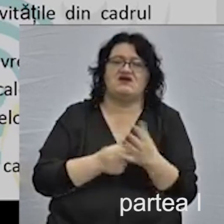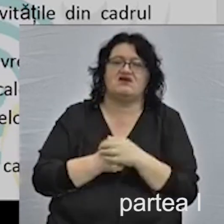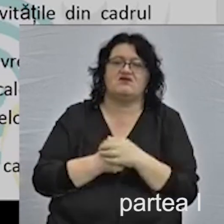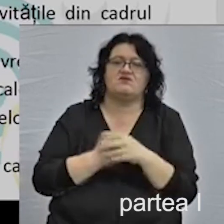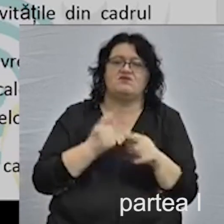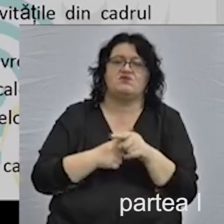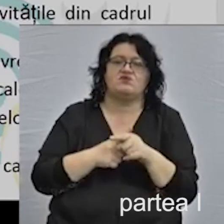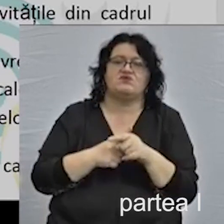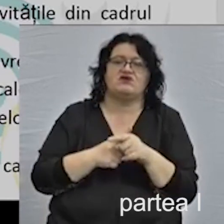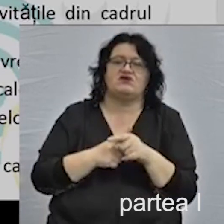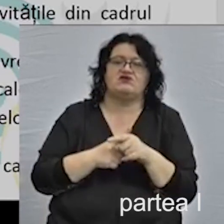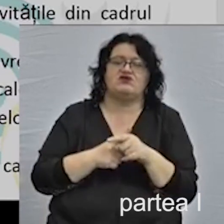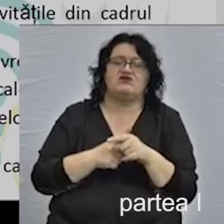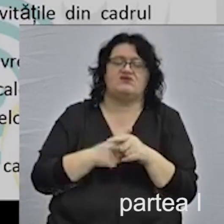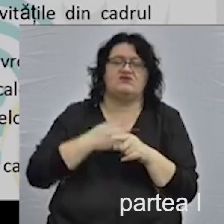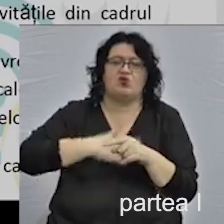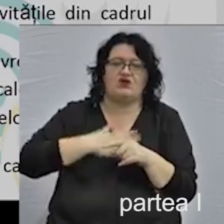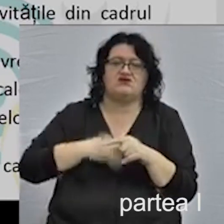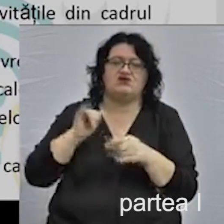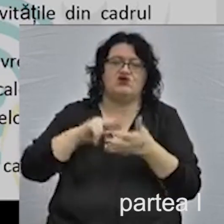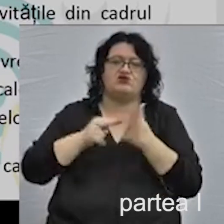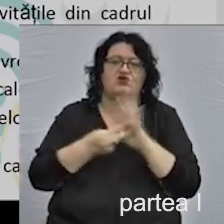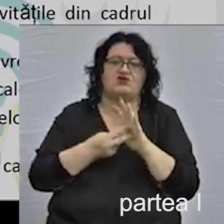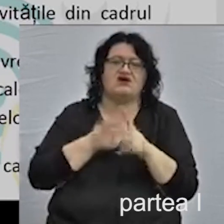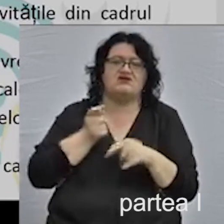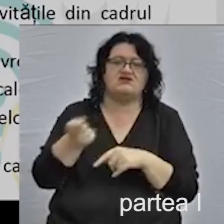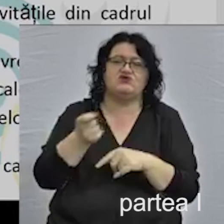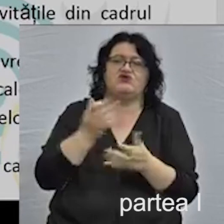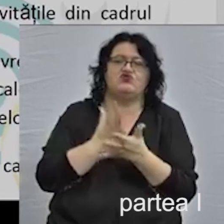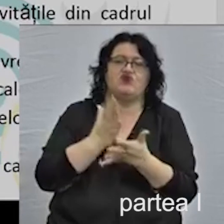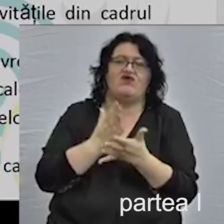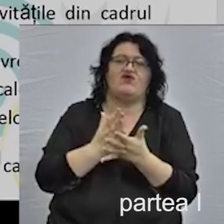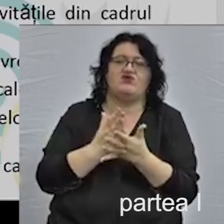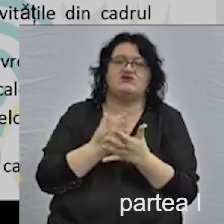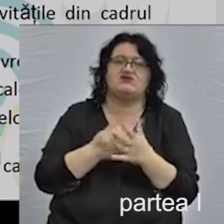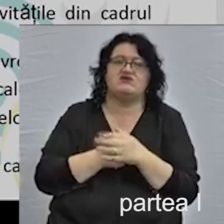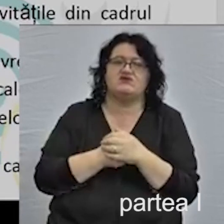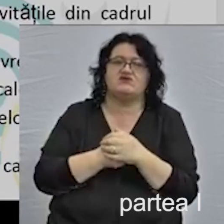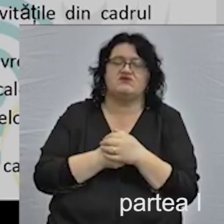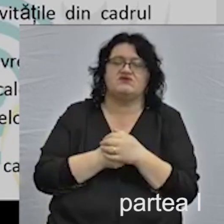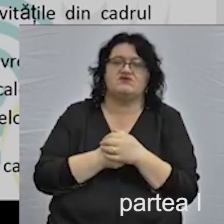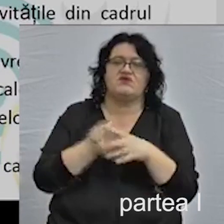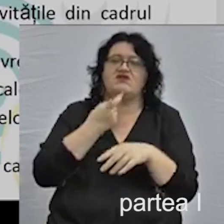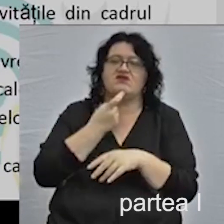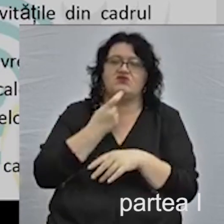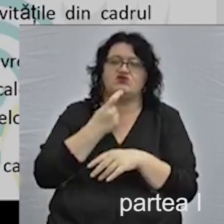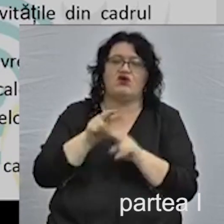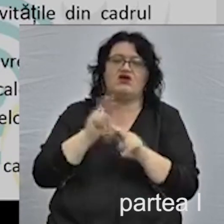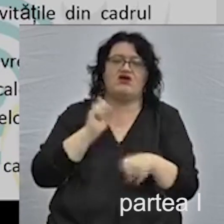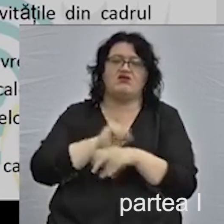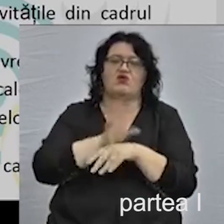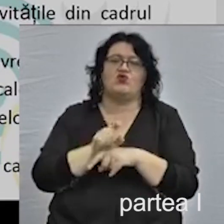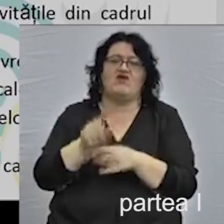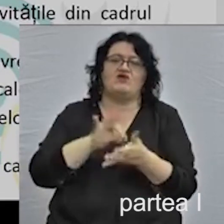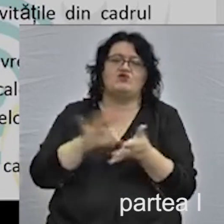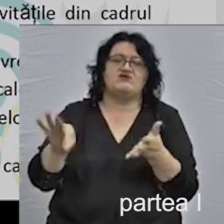sugestiile celor din organizații turistici a fost aceea că în Timișoara, înainte de pandemie,